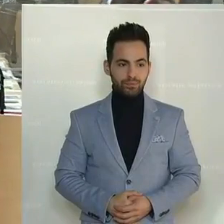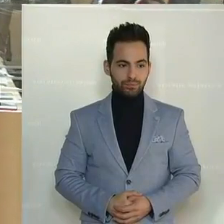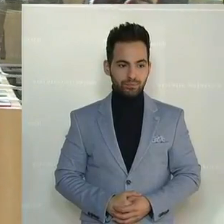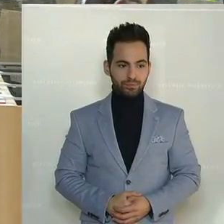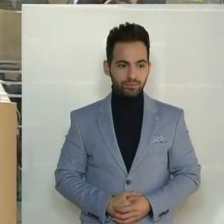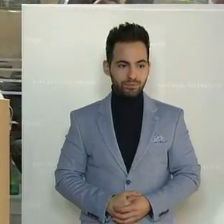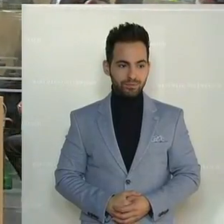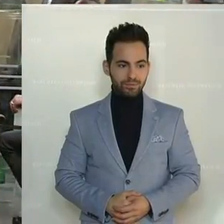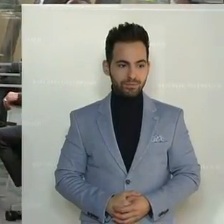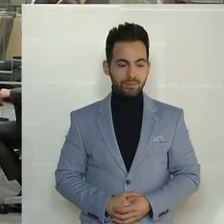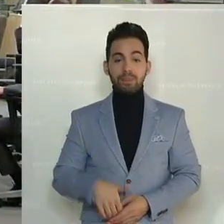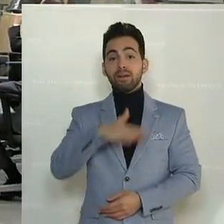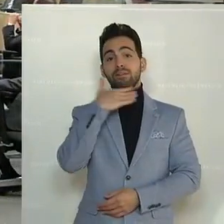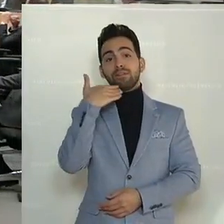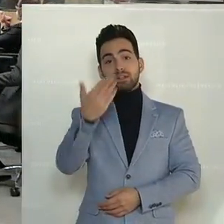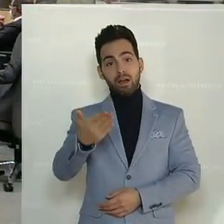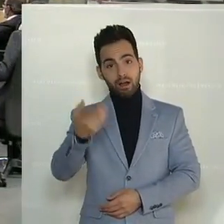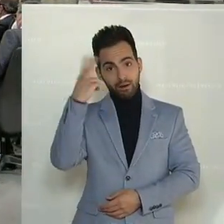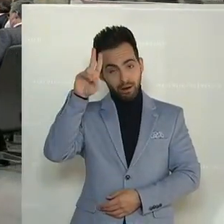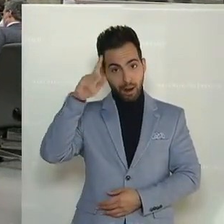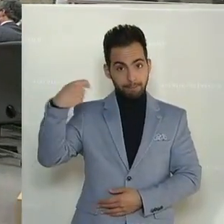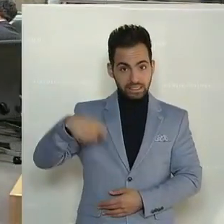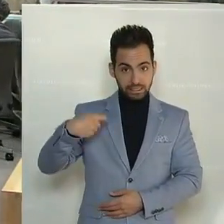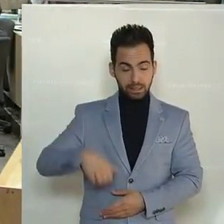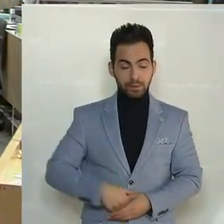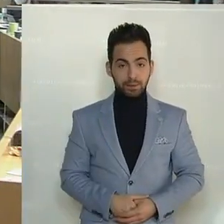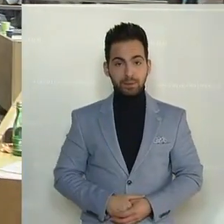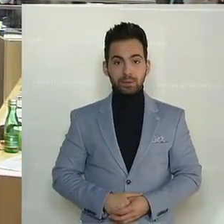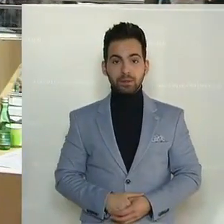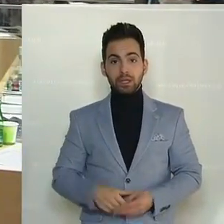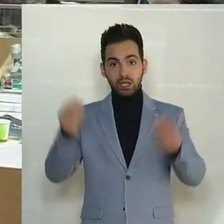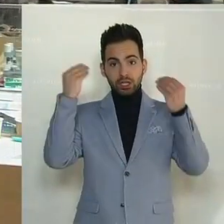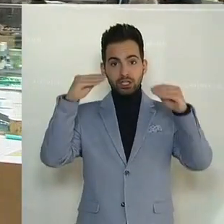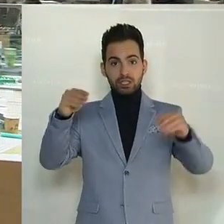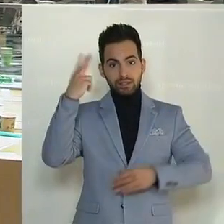SPÖ. Die Regierung würde die konstruktiven Anträge und Vorschläge der Opposition stets nur ablehnen. Dann... ... ...